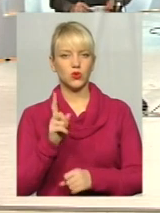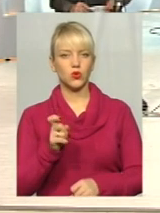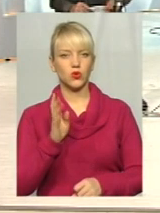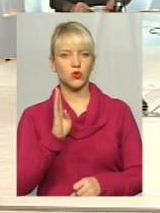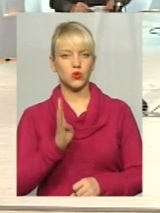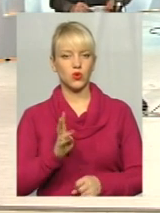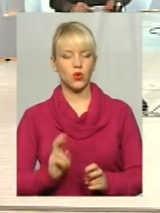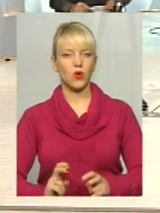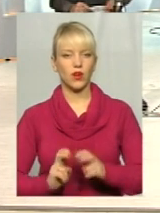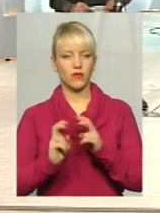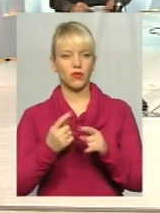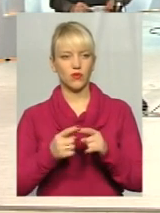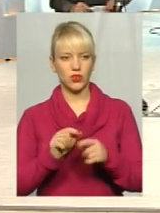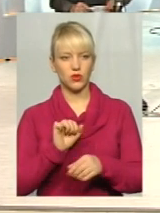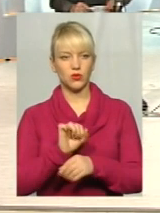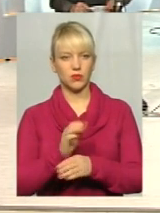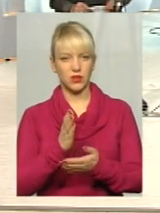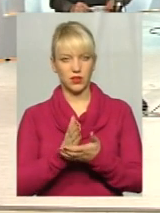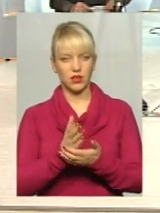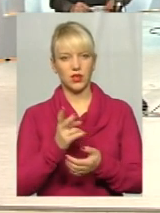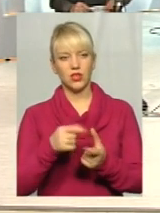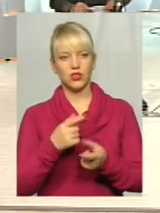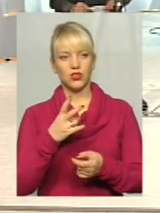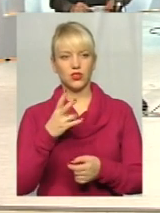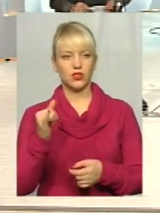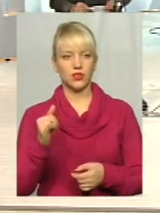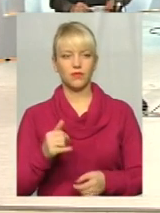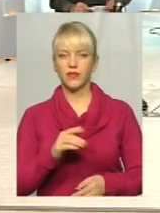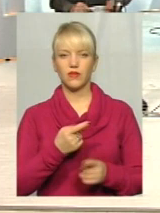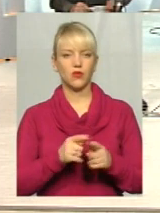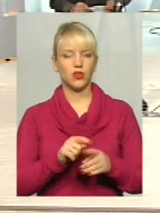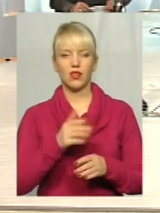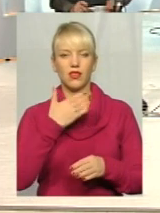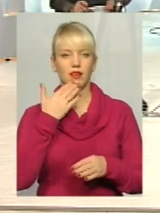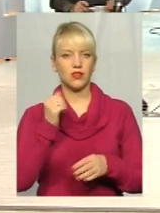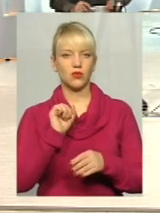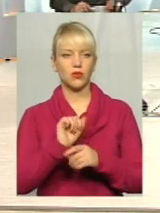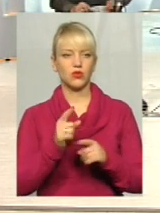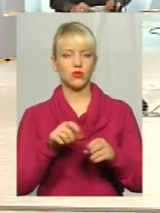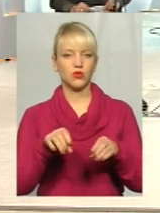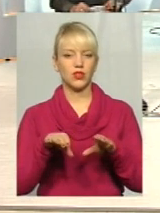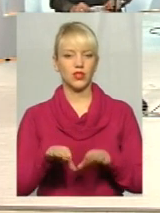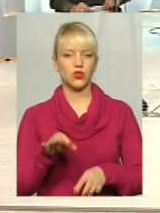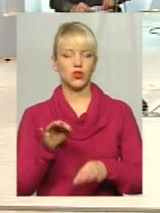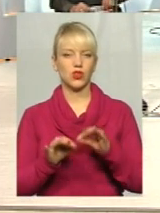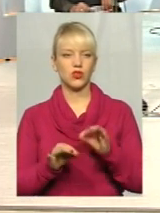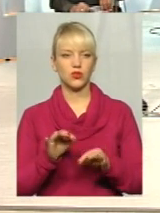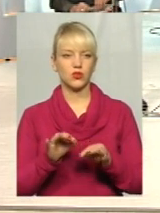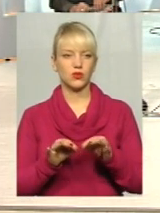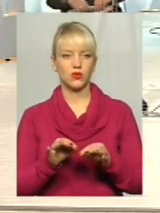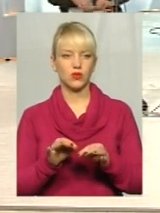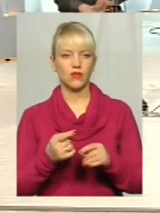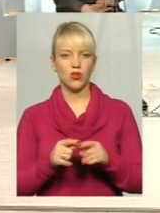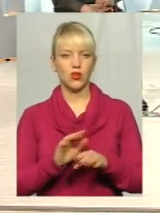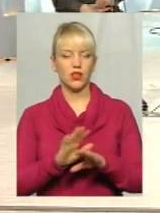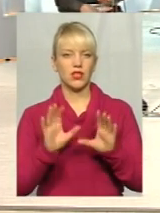Вони зупинені чи ні? Ні, вони не зупинені, тому що рішення адміністративного суду не вступило в законодію.